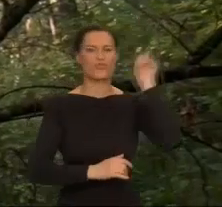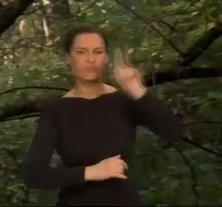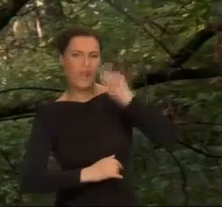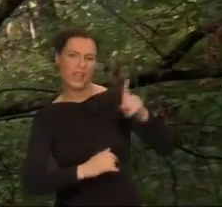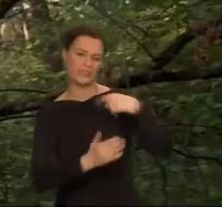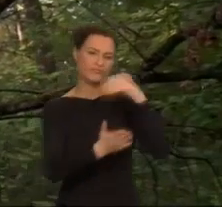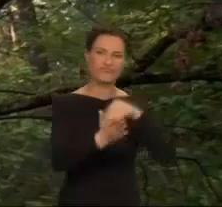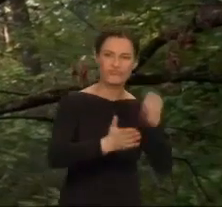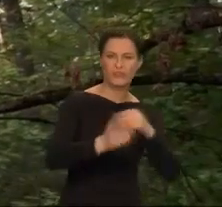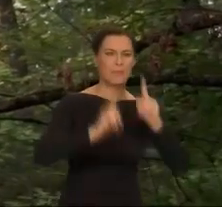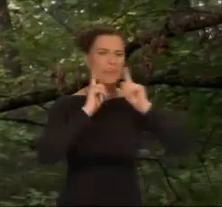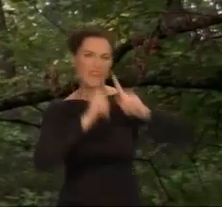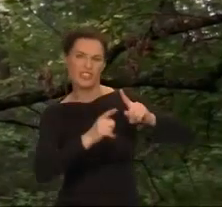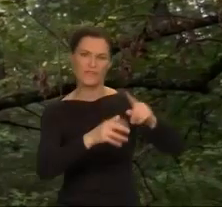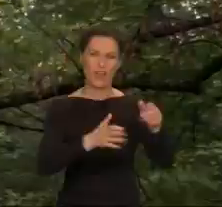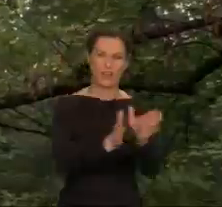przestrzeni dla siebie.